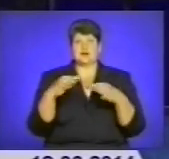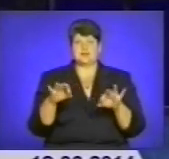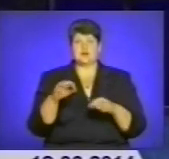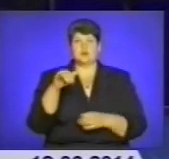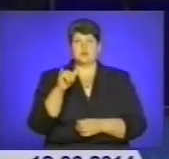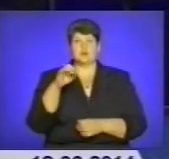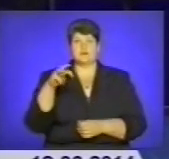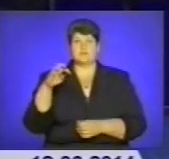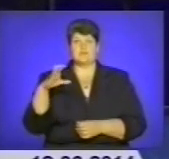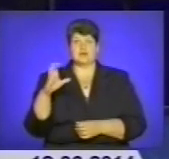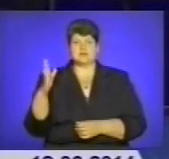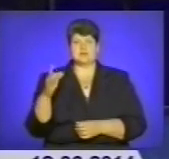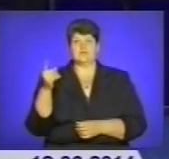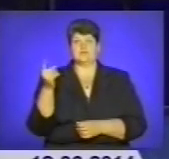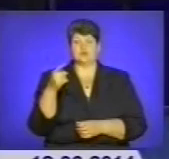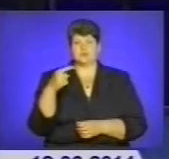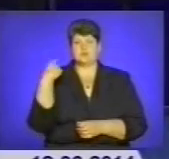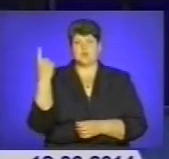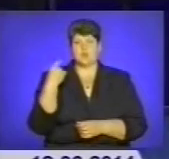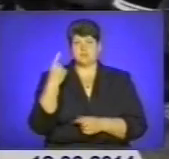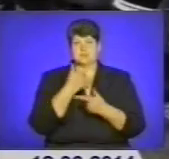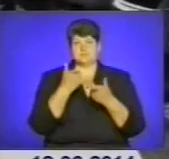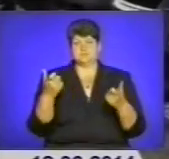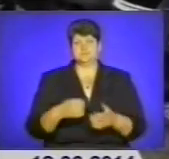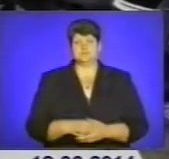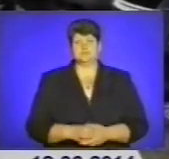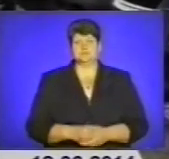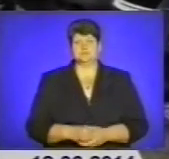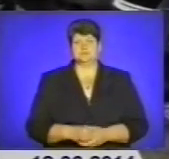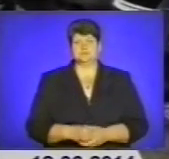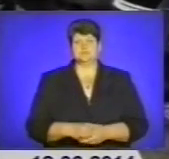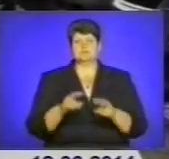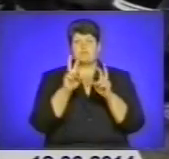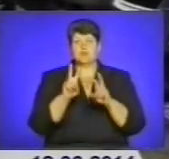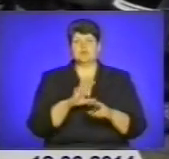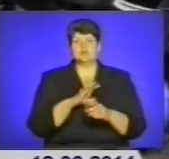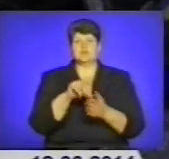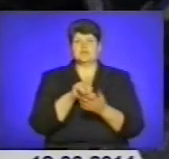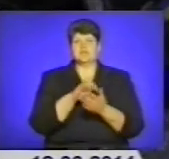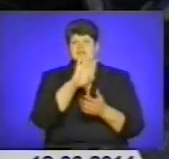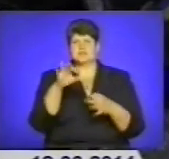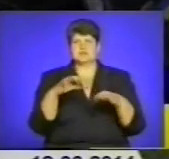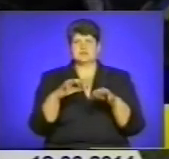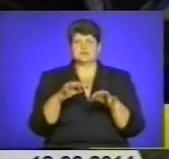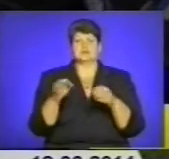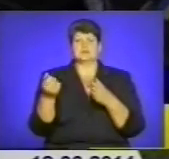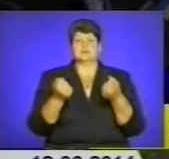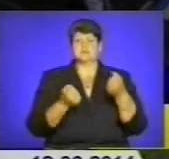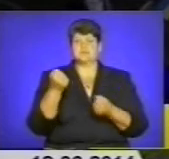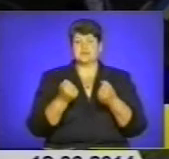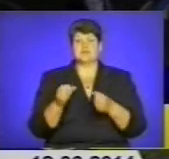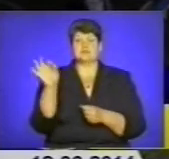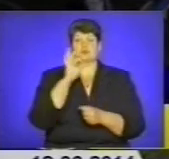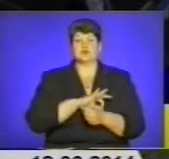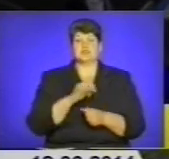зв'язків з громадськістю УМВС України в Тернопільській області. На огляд були представлені всі транспортні засоби, які використовують для роботи